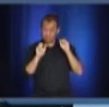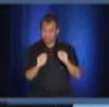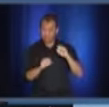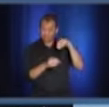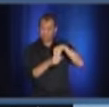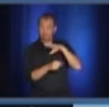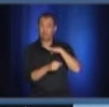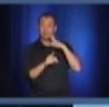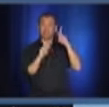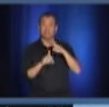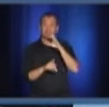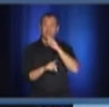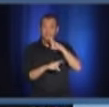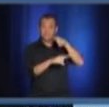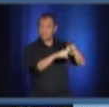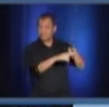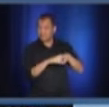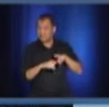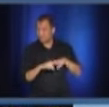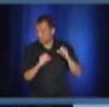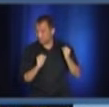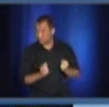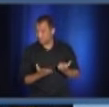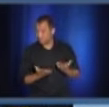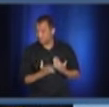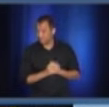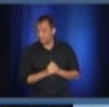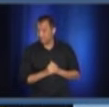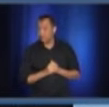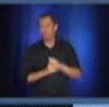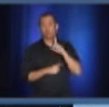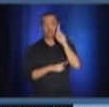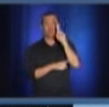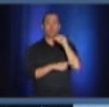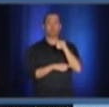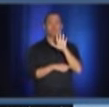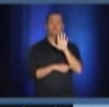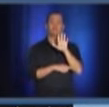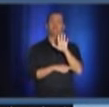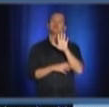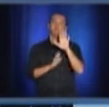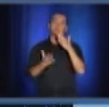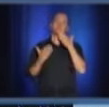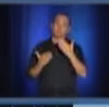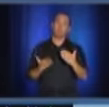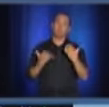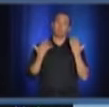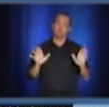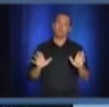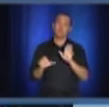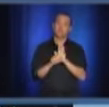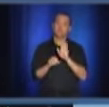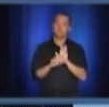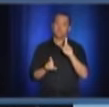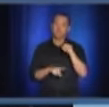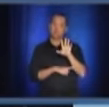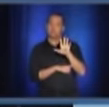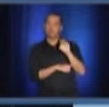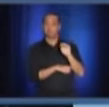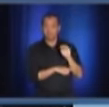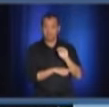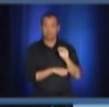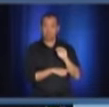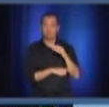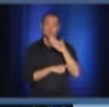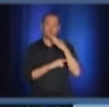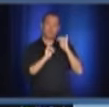doda du 2 m. Donc, moi, actuellement, à court terme, si vous me permettez, allons-y avec ce qui est là comme tel. Voyons comment ça, les